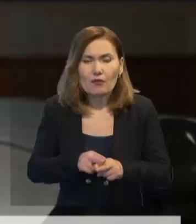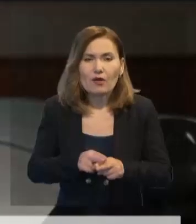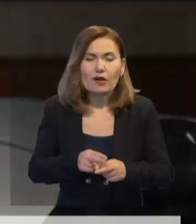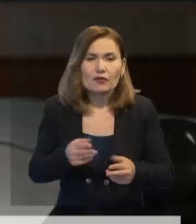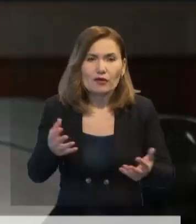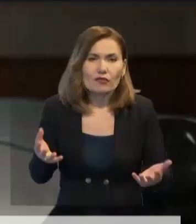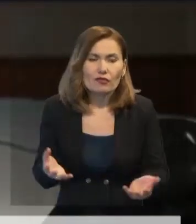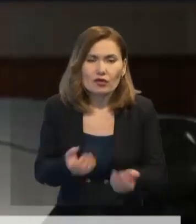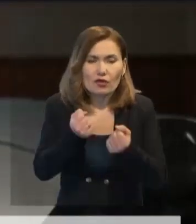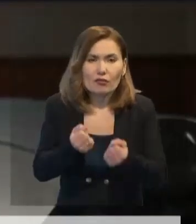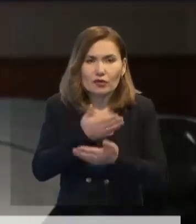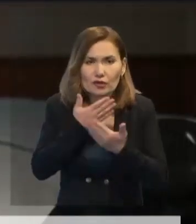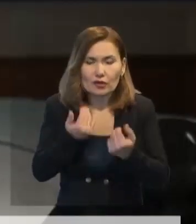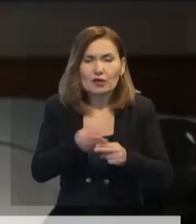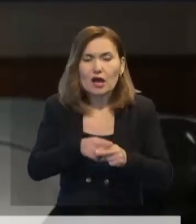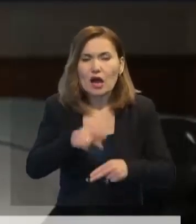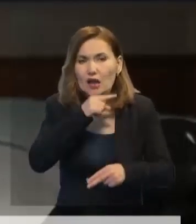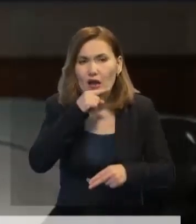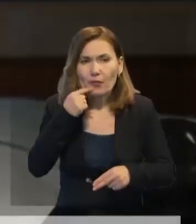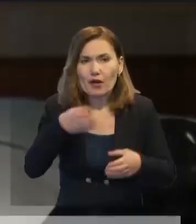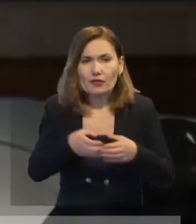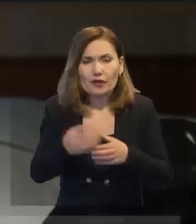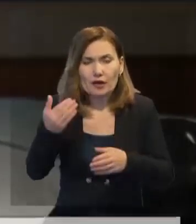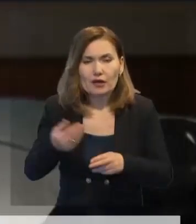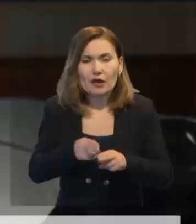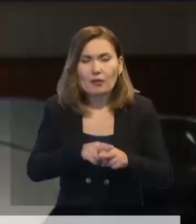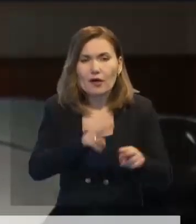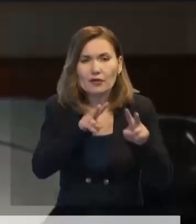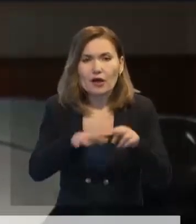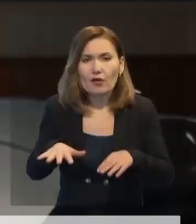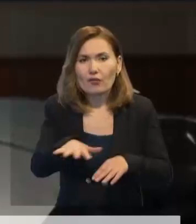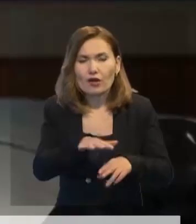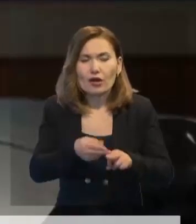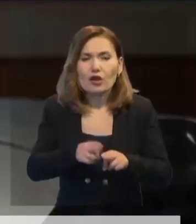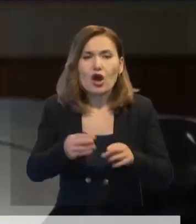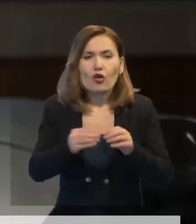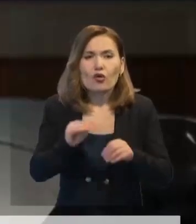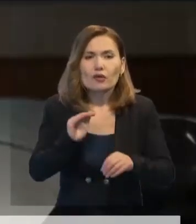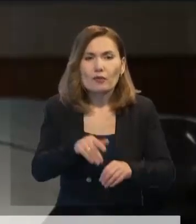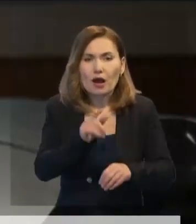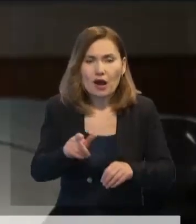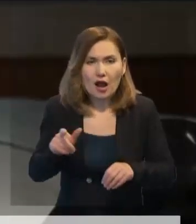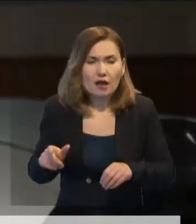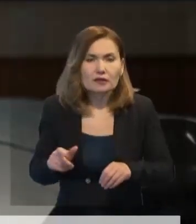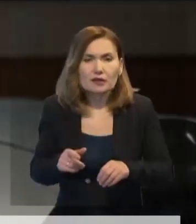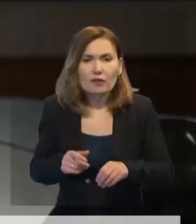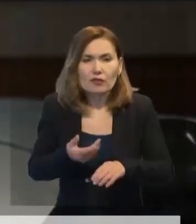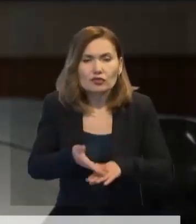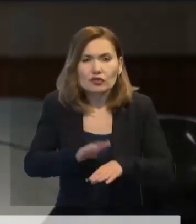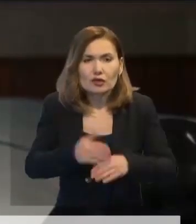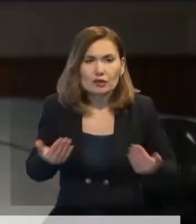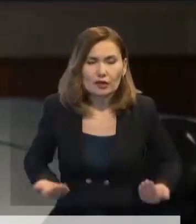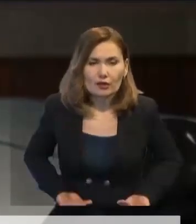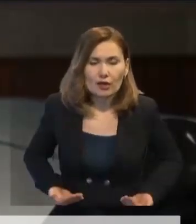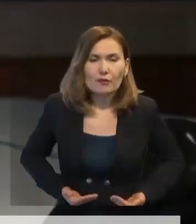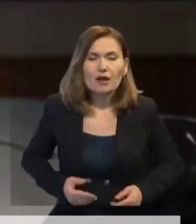қарсылық таңтып жатыр. Кәзір Ресейлік жауынгерлерің бақылауында қаумақтағы 10 мүндаған тұрғының тағдыры беймәлім. Біз бұған